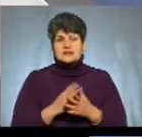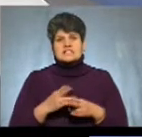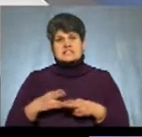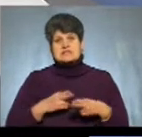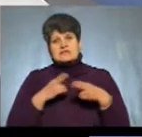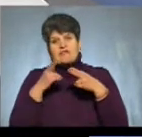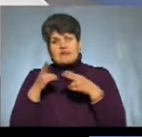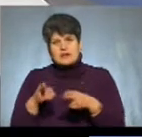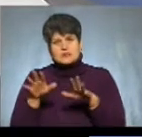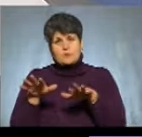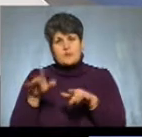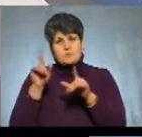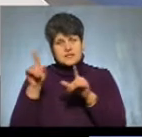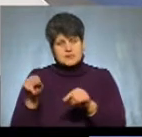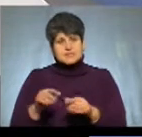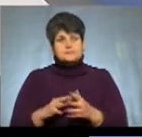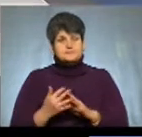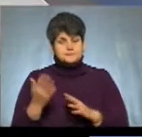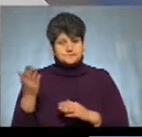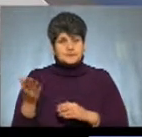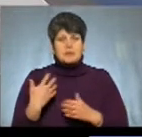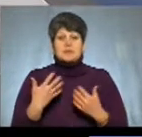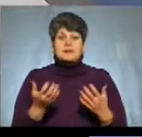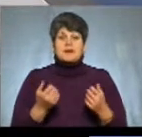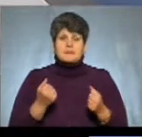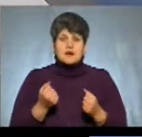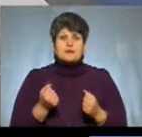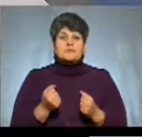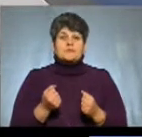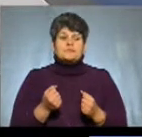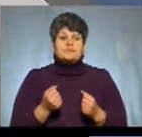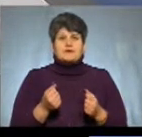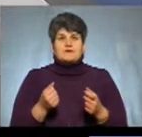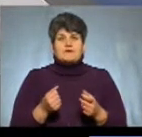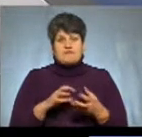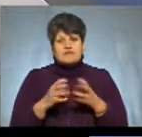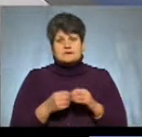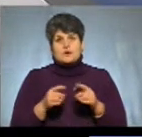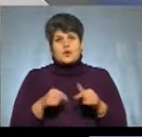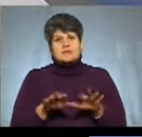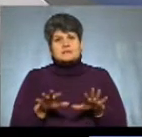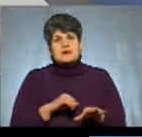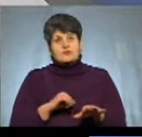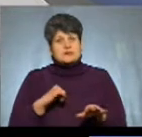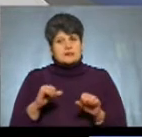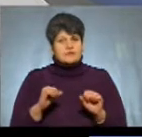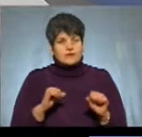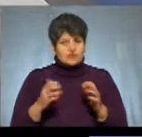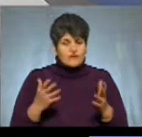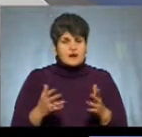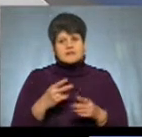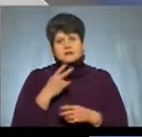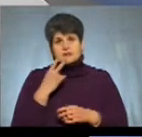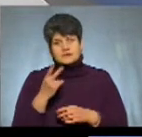безпосередньо на місце. Ми беремо вмотивовані висновки від органів місцевого самоврядування, ми зважаємо на думку